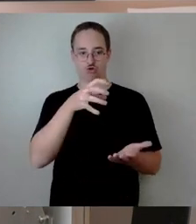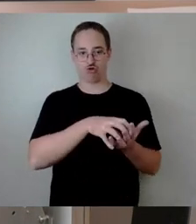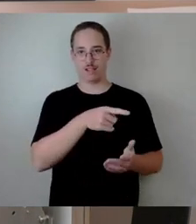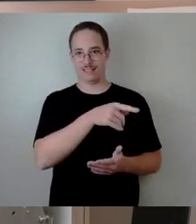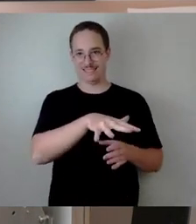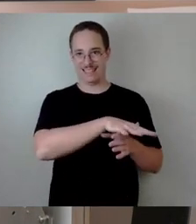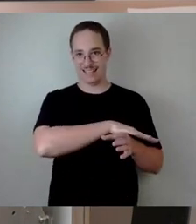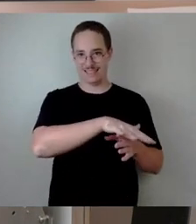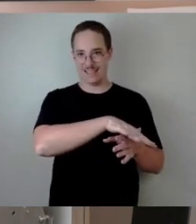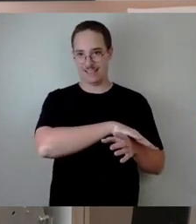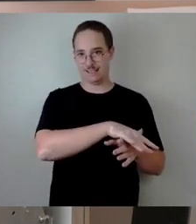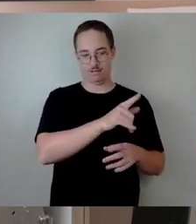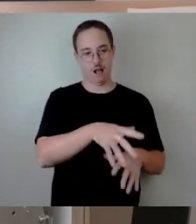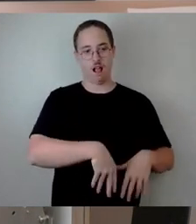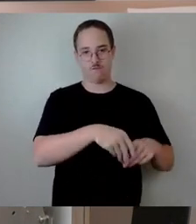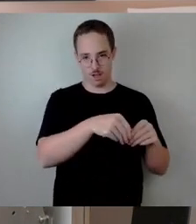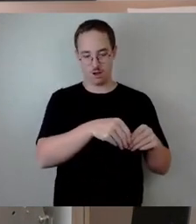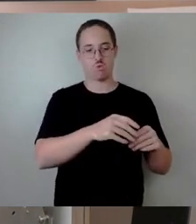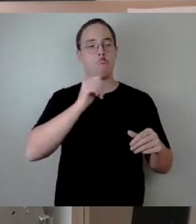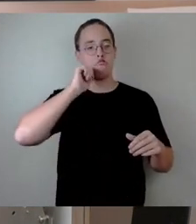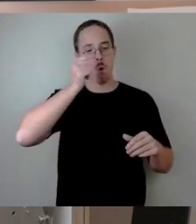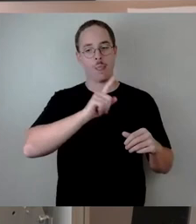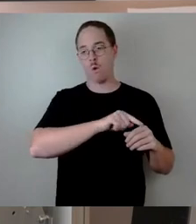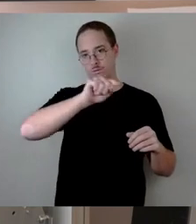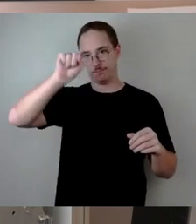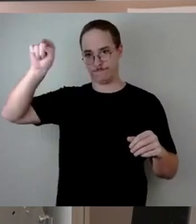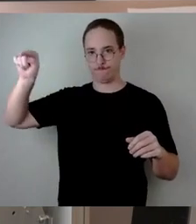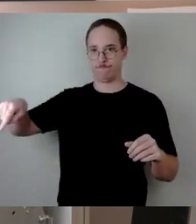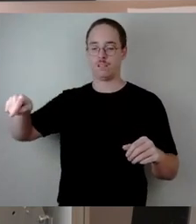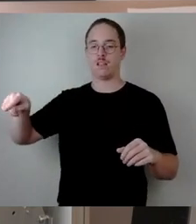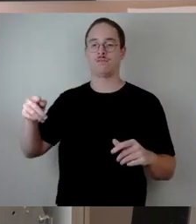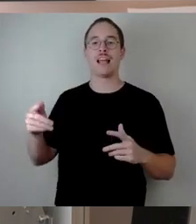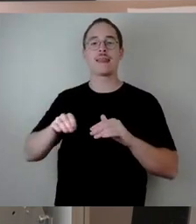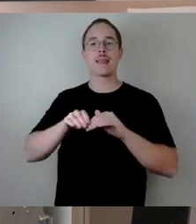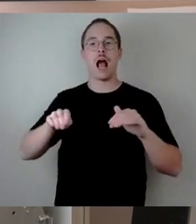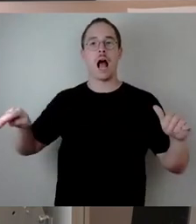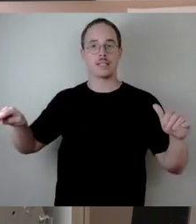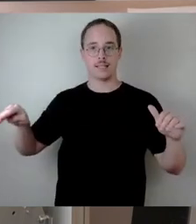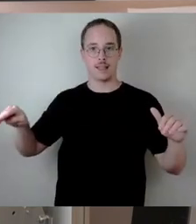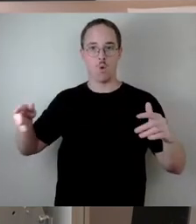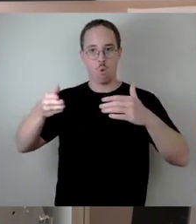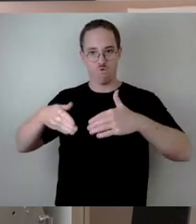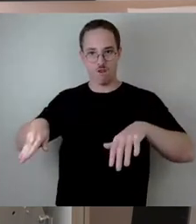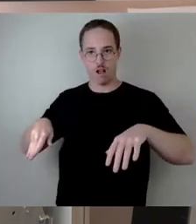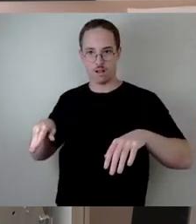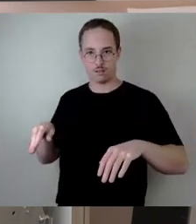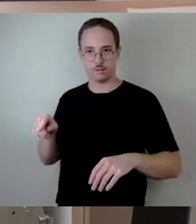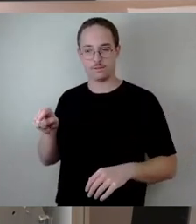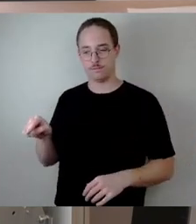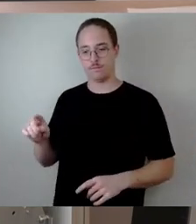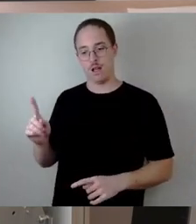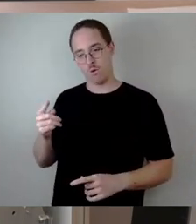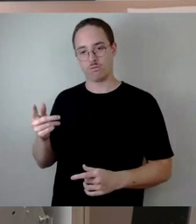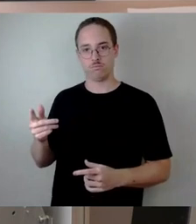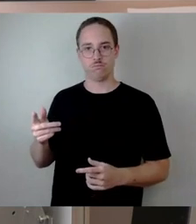auf der Seite am Terrassenufer der Abbruch vorbereitet, des verbliebenen Kragarms, der dort steht. Fahrzeuge werden vorher